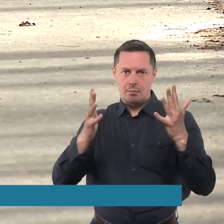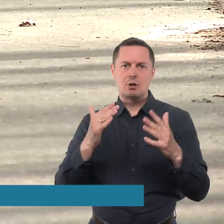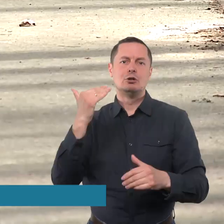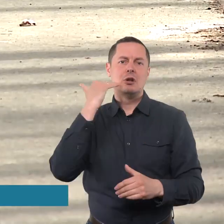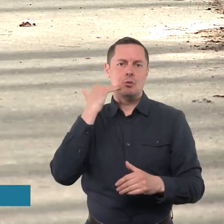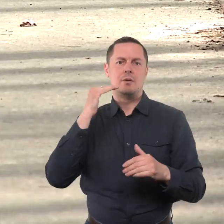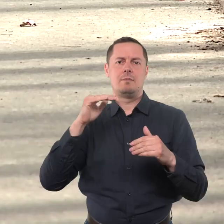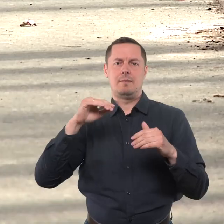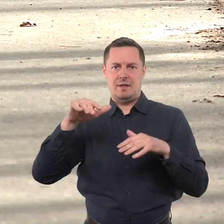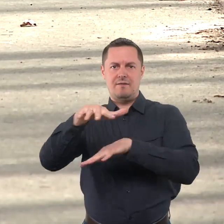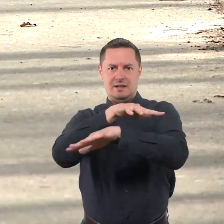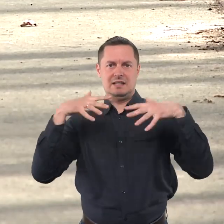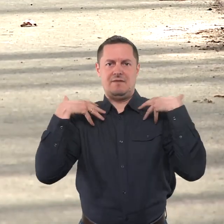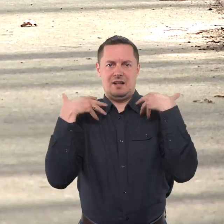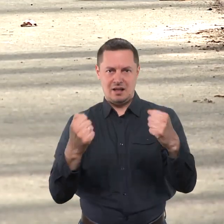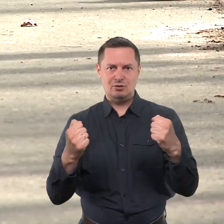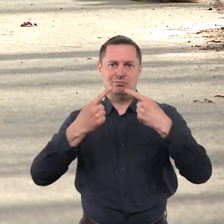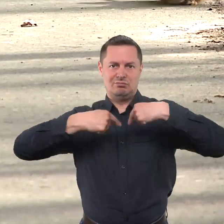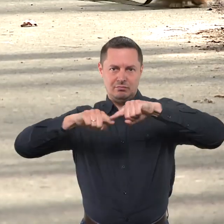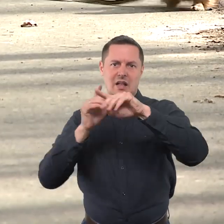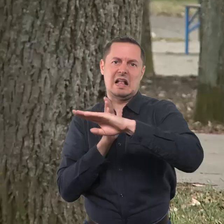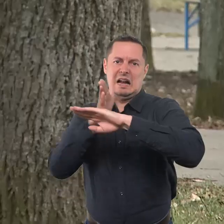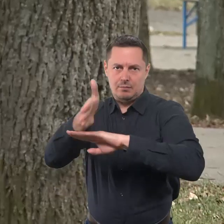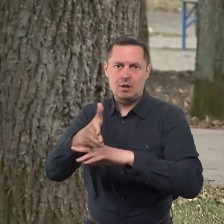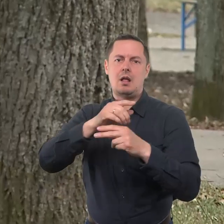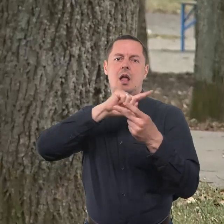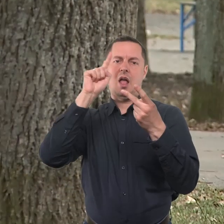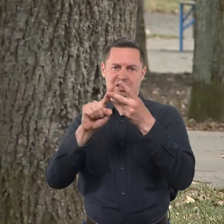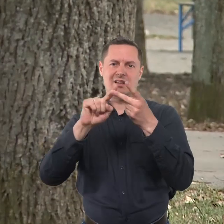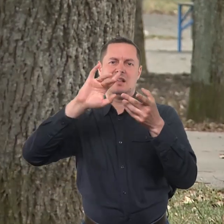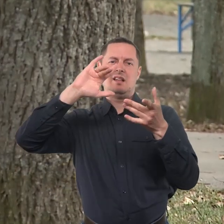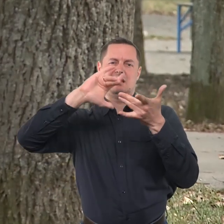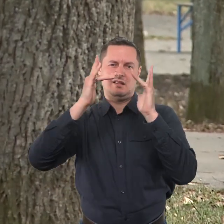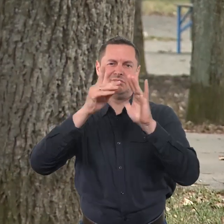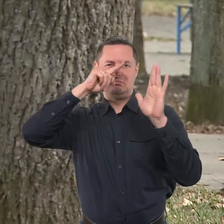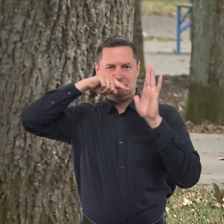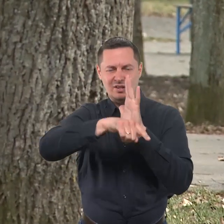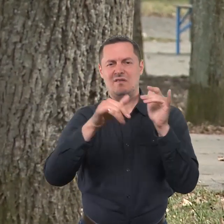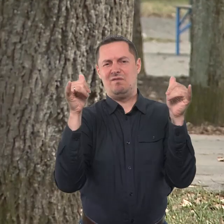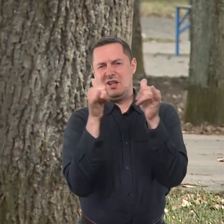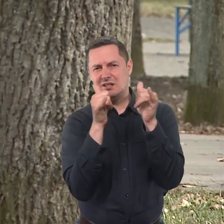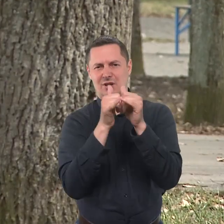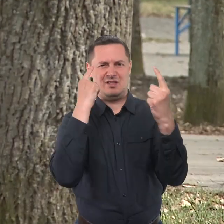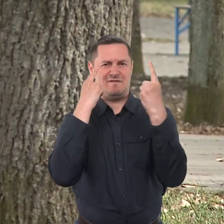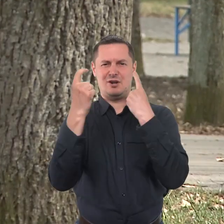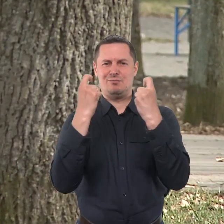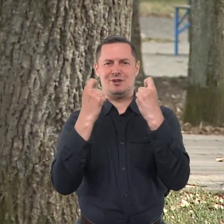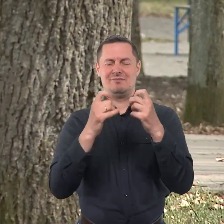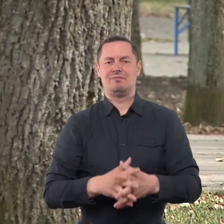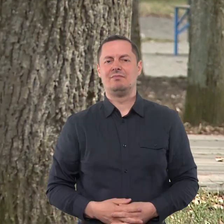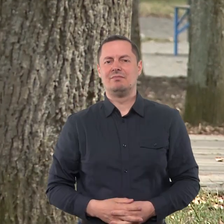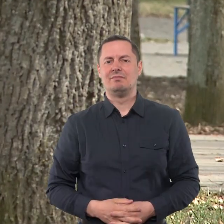visuomenės veikatos biurą, bei ieškoti platesnės informacijos Sveikatos biuro interneto puslapyje ar Facebook paskiroje.